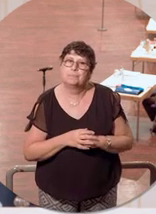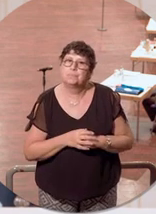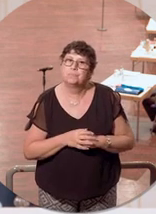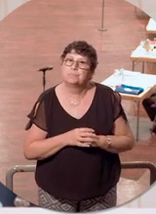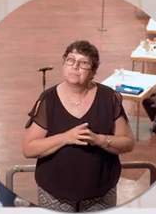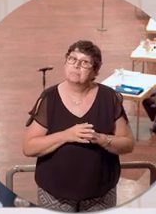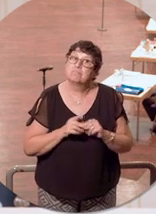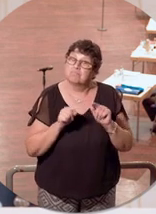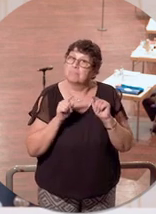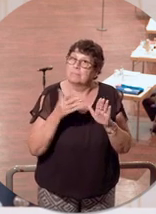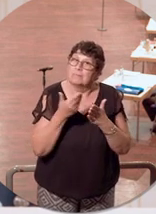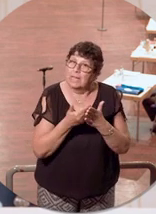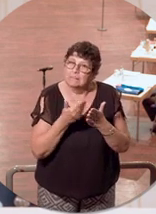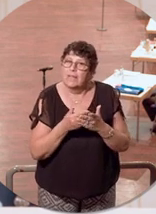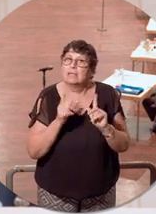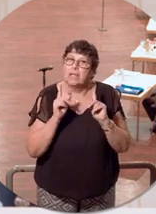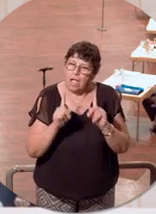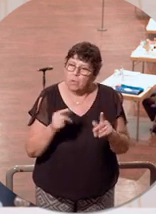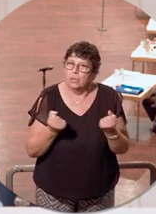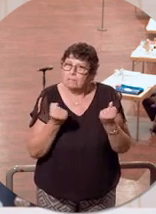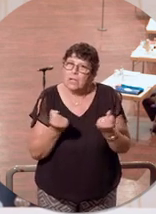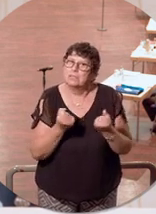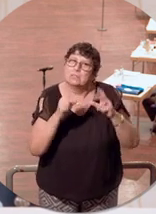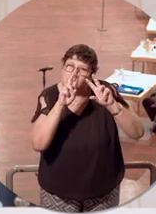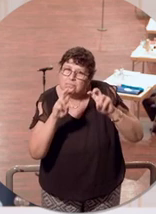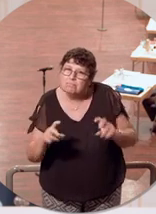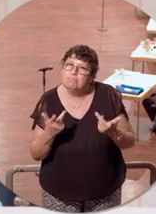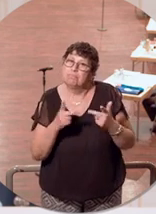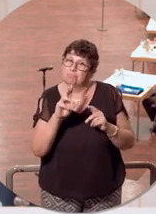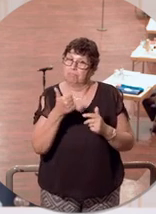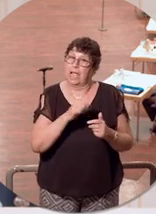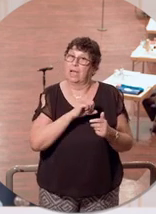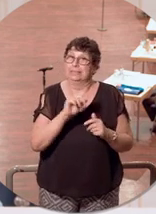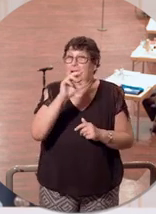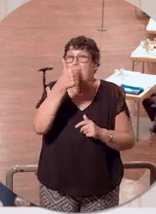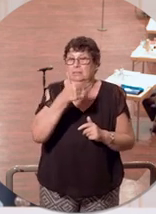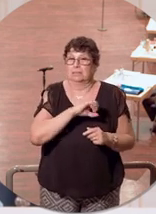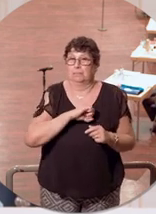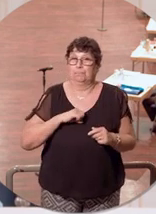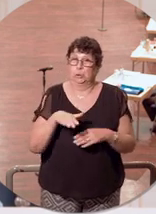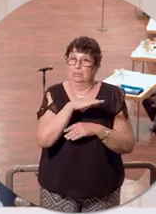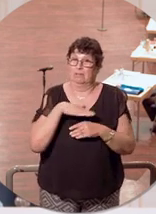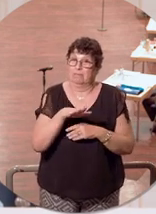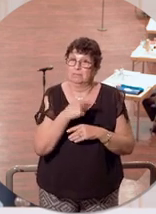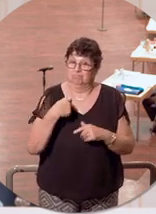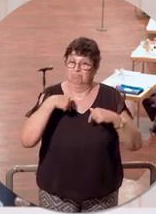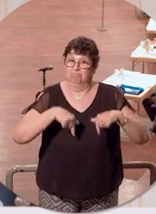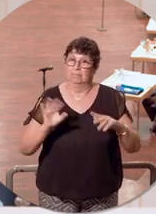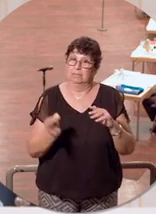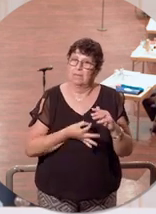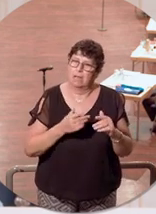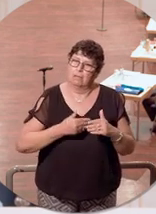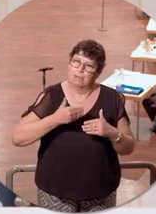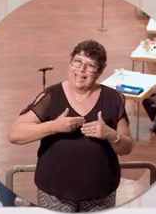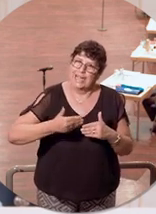Und wir haben das deswegen auch getan, weil wir eines der ersten Bundesländer, das erste Bundesland eigentlich war, die